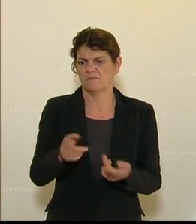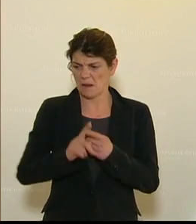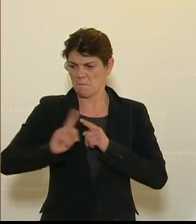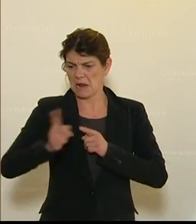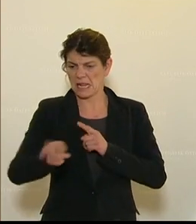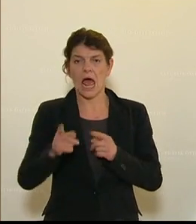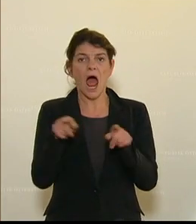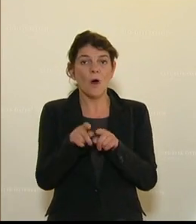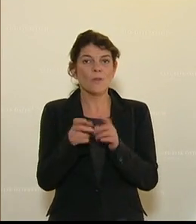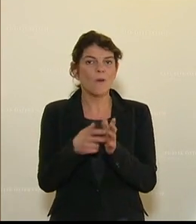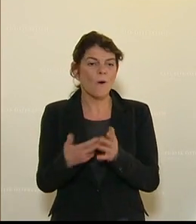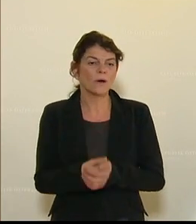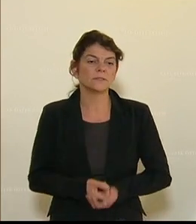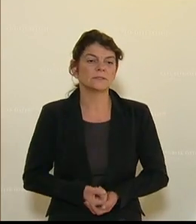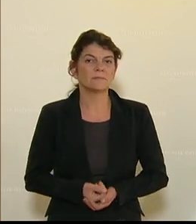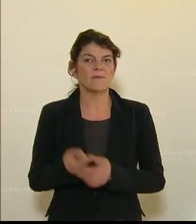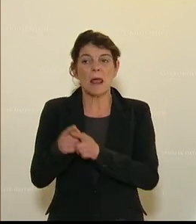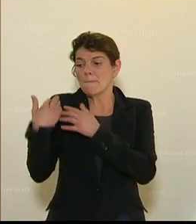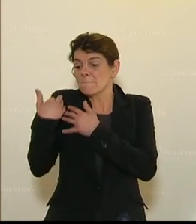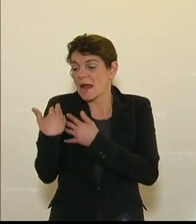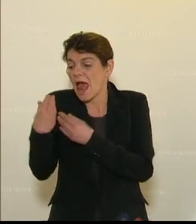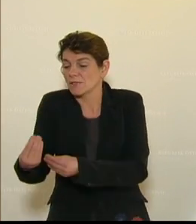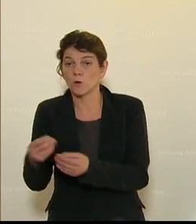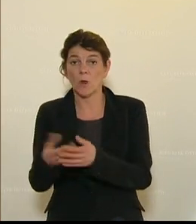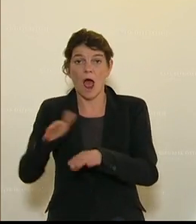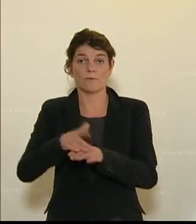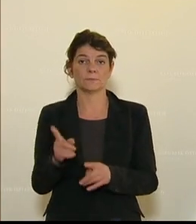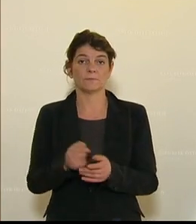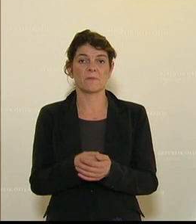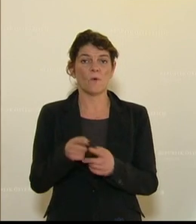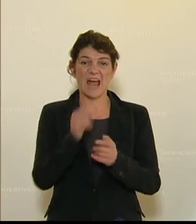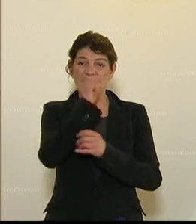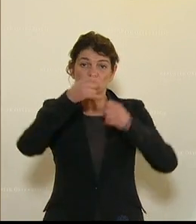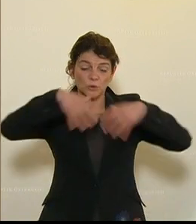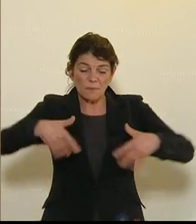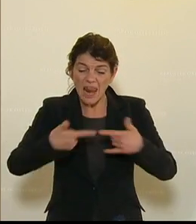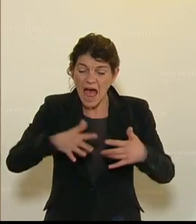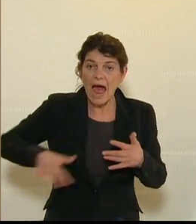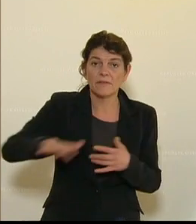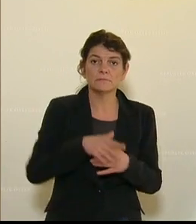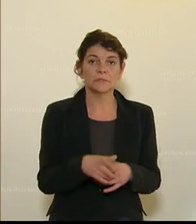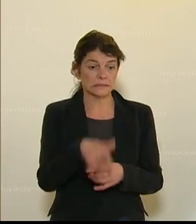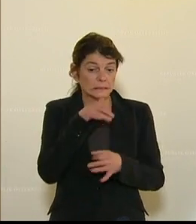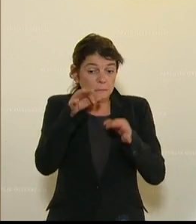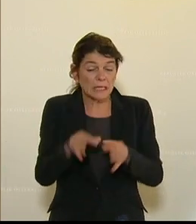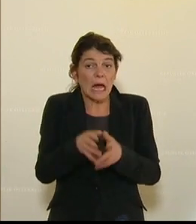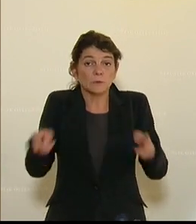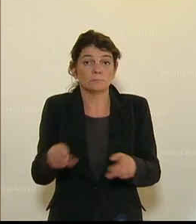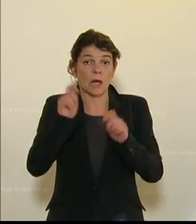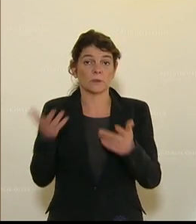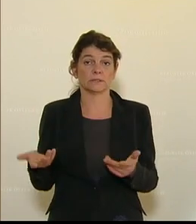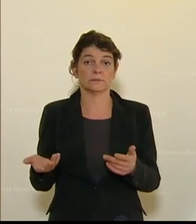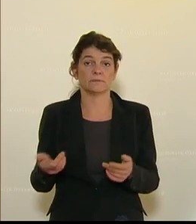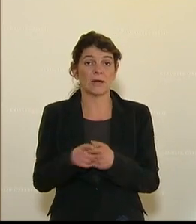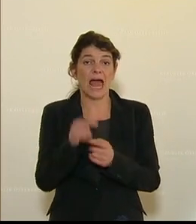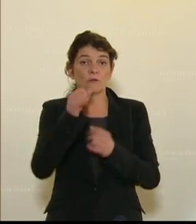noch die Pendler dementsprechend belastet, wo die Infrastruktur im ländlichen Raum nicht ausgebaut ist, und wo die